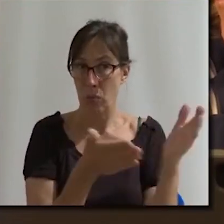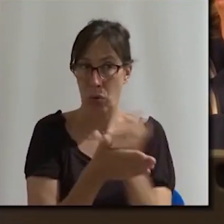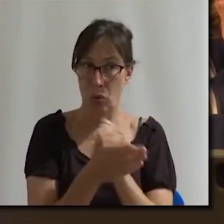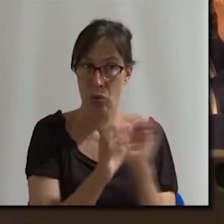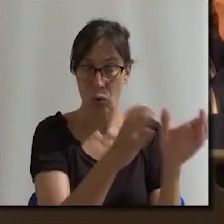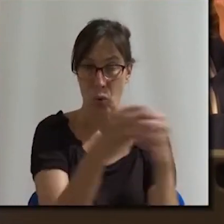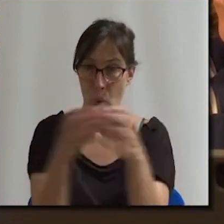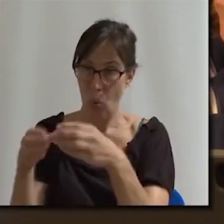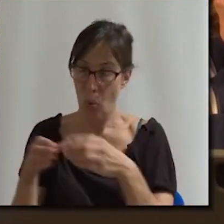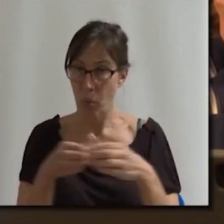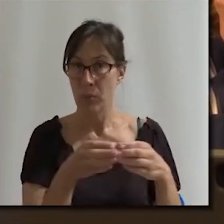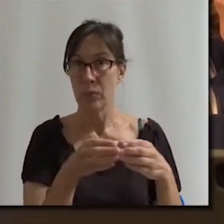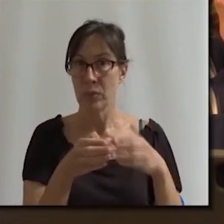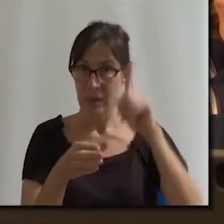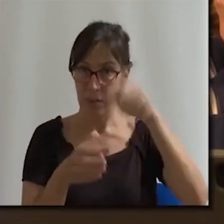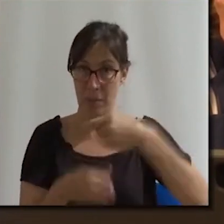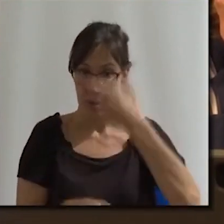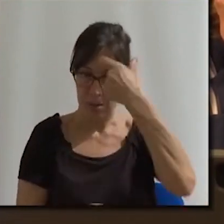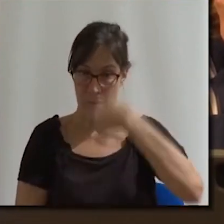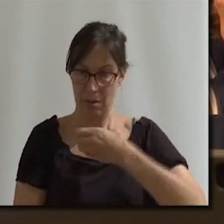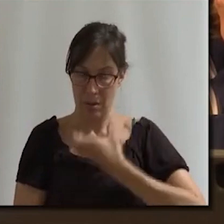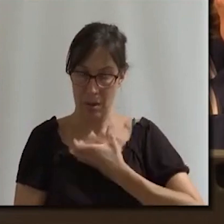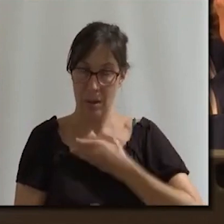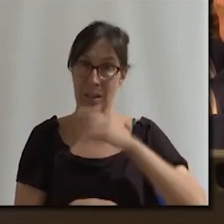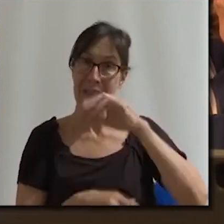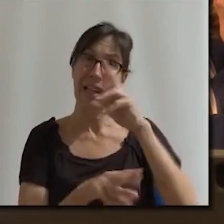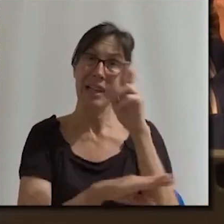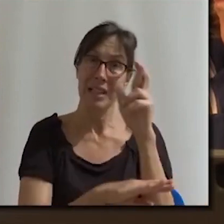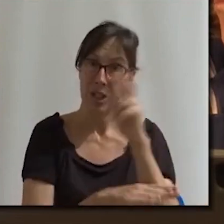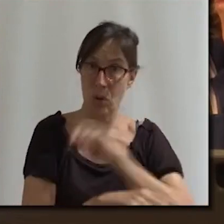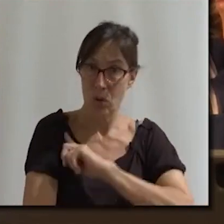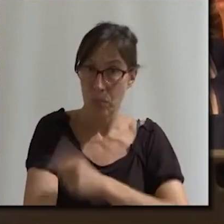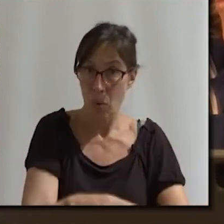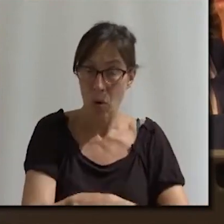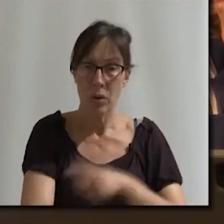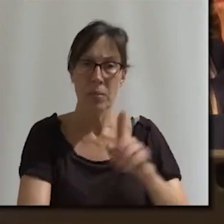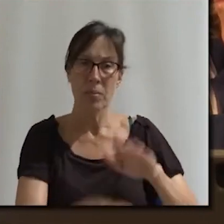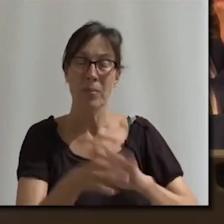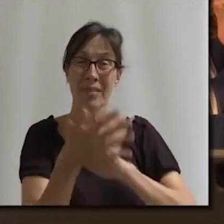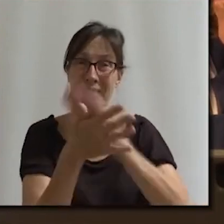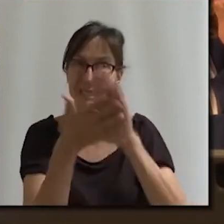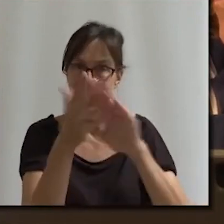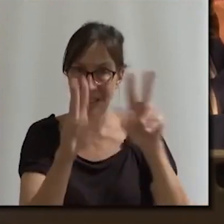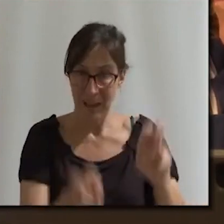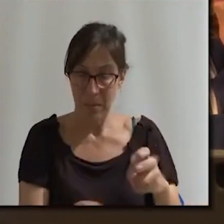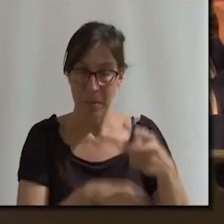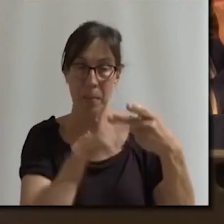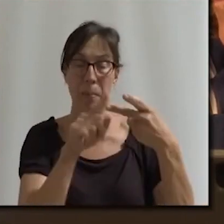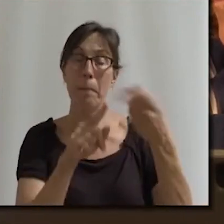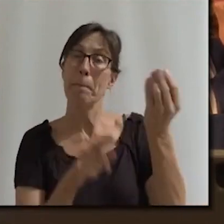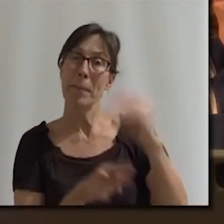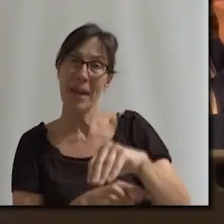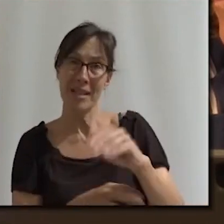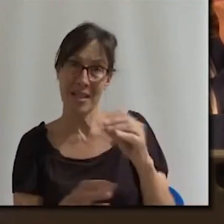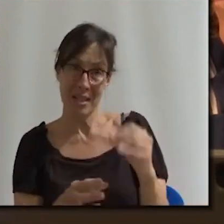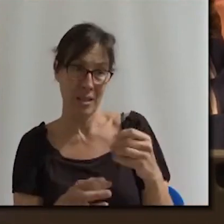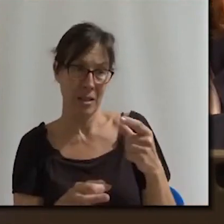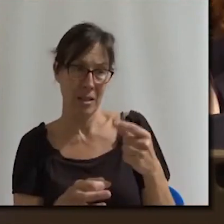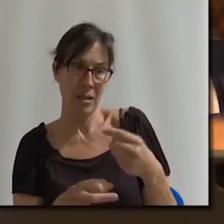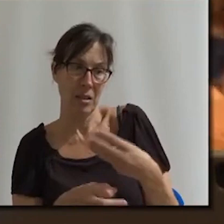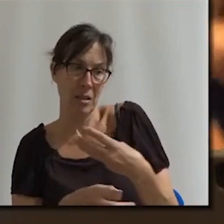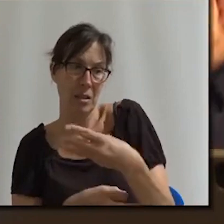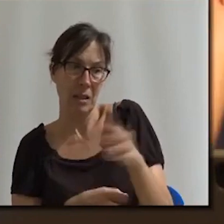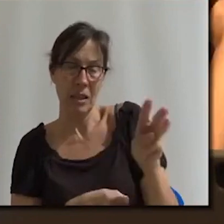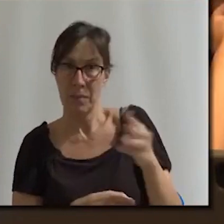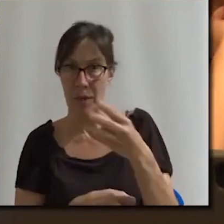també amb el propi alcalde, a mateix, i el regidor d'esports, per tractar el Club Patívic, i atenent que aquestes properes 3-4 setmanes hem